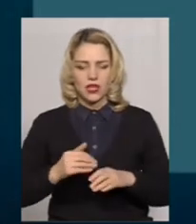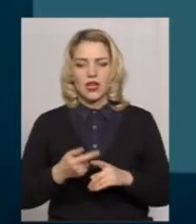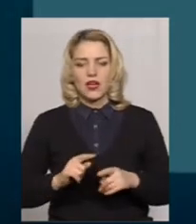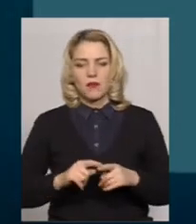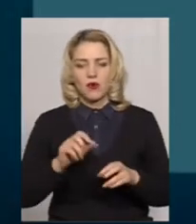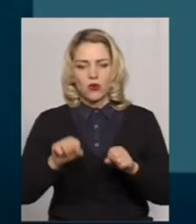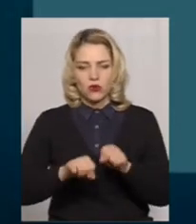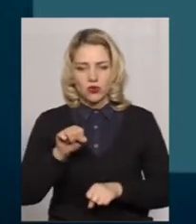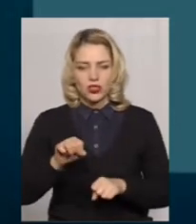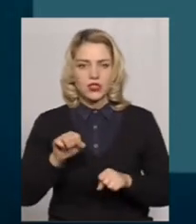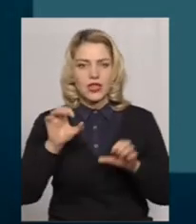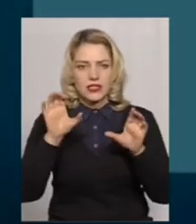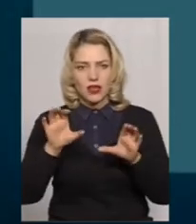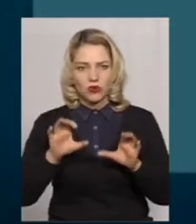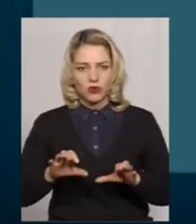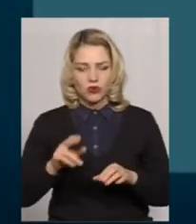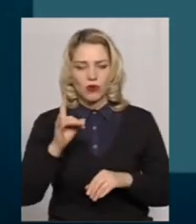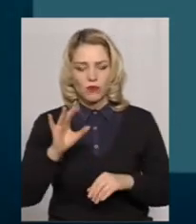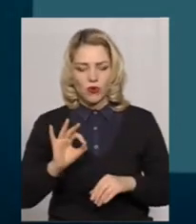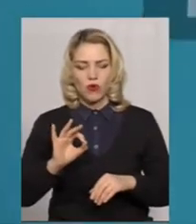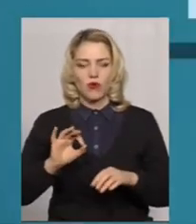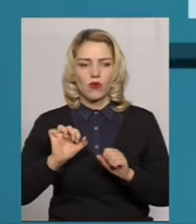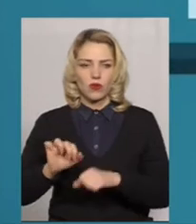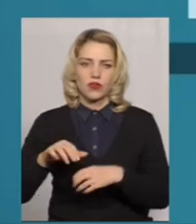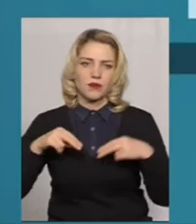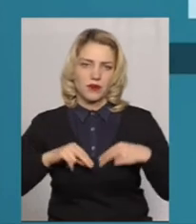Рушення вимог законодавства по охороні праці.